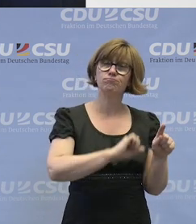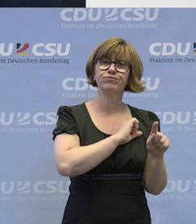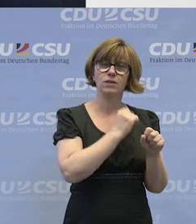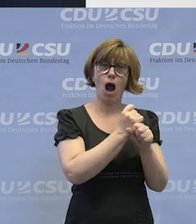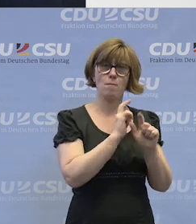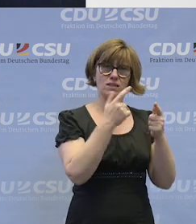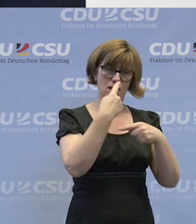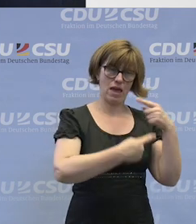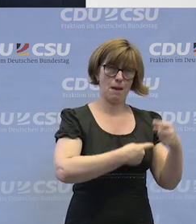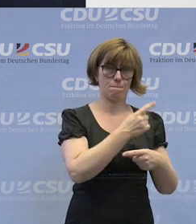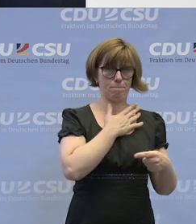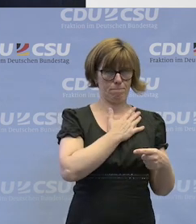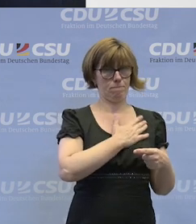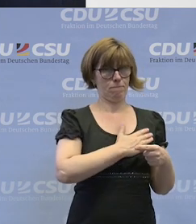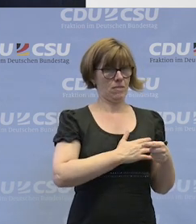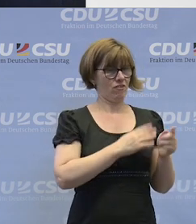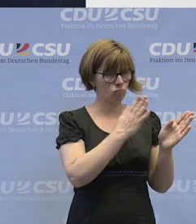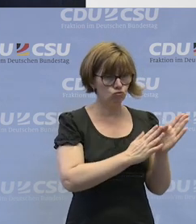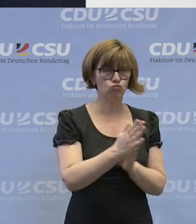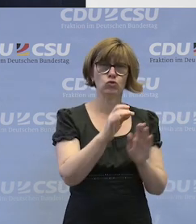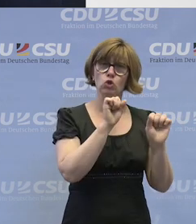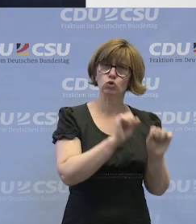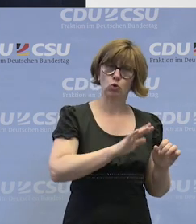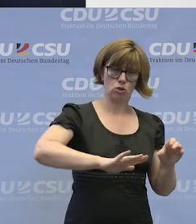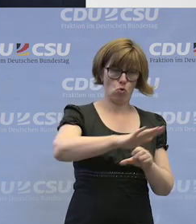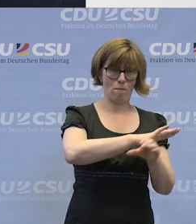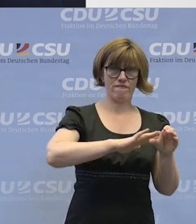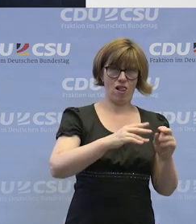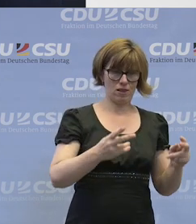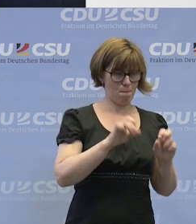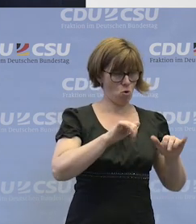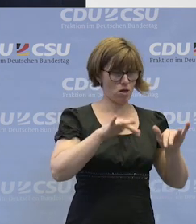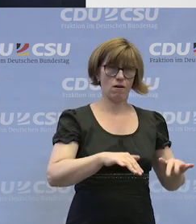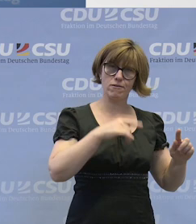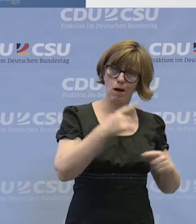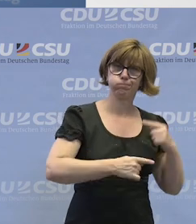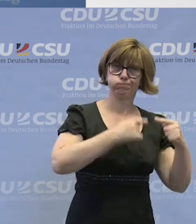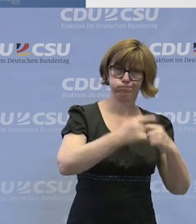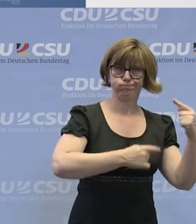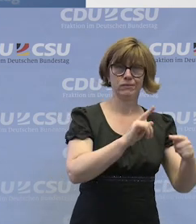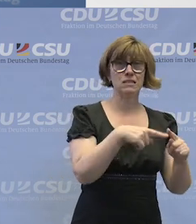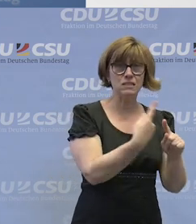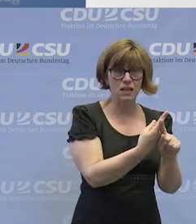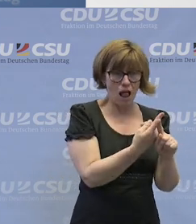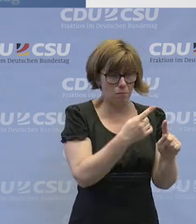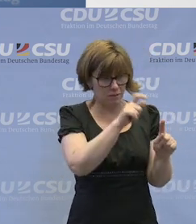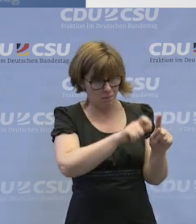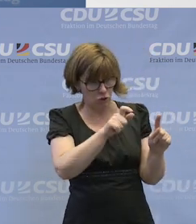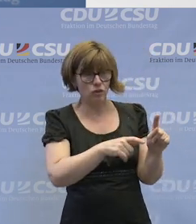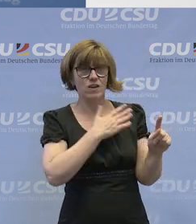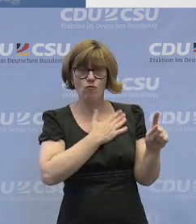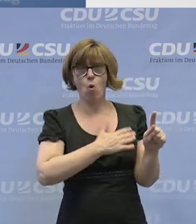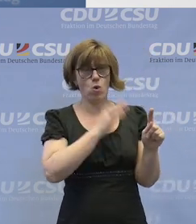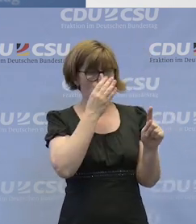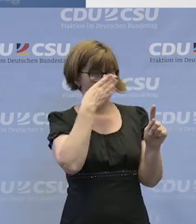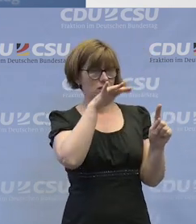Arbeitsleben in einem geordneten und geschützten Umfeld ermöglicht. Hier finden sie eine gute